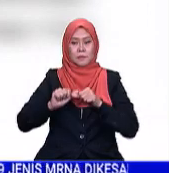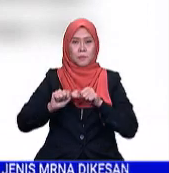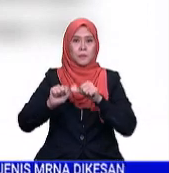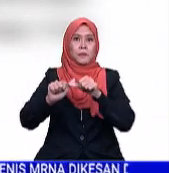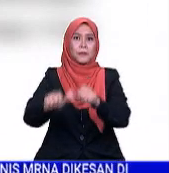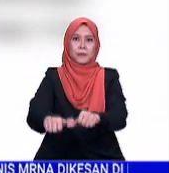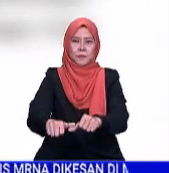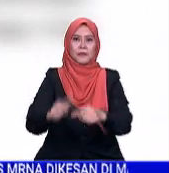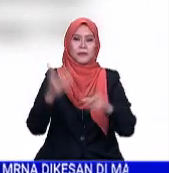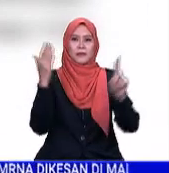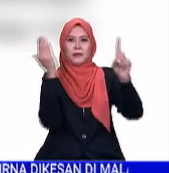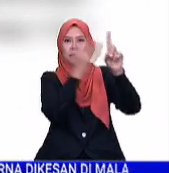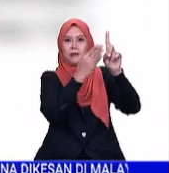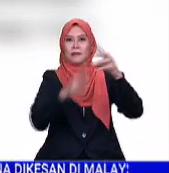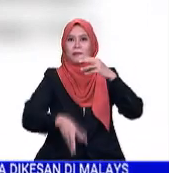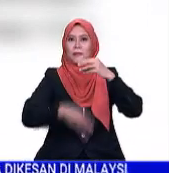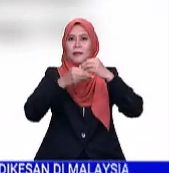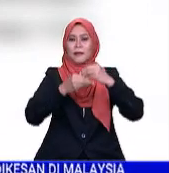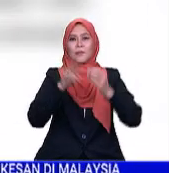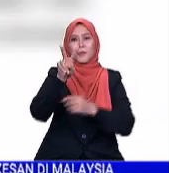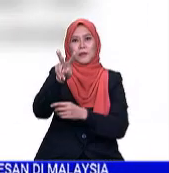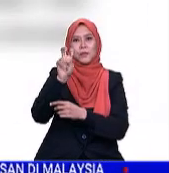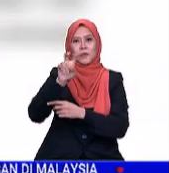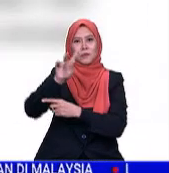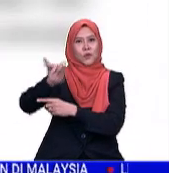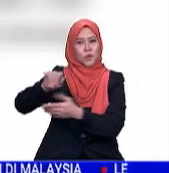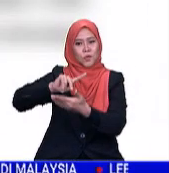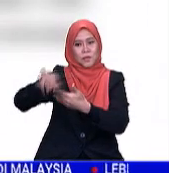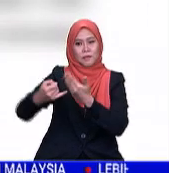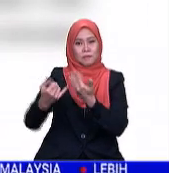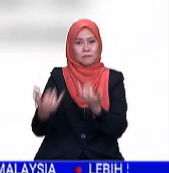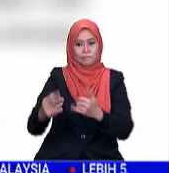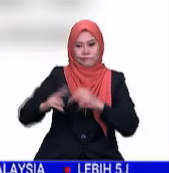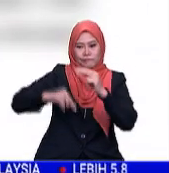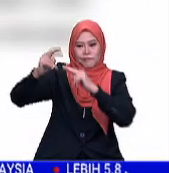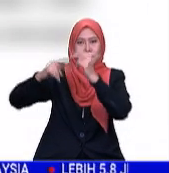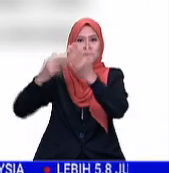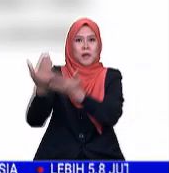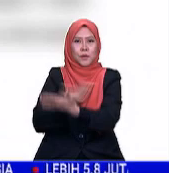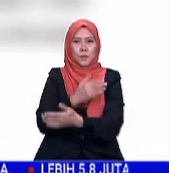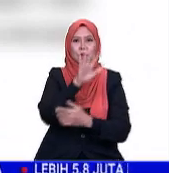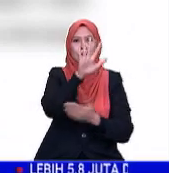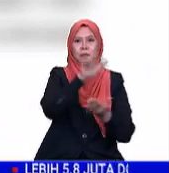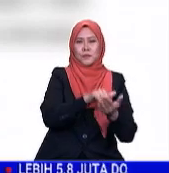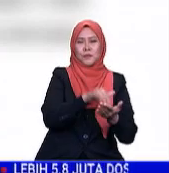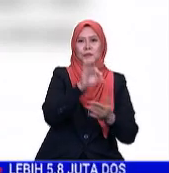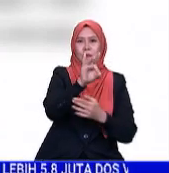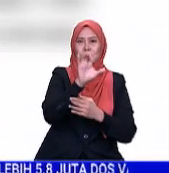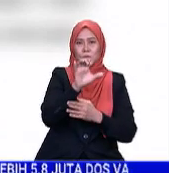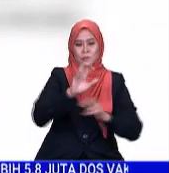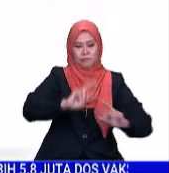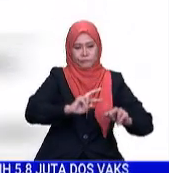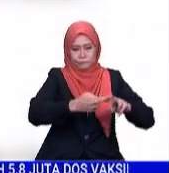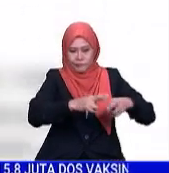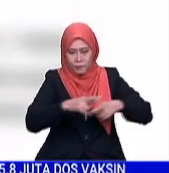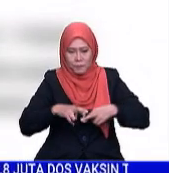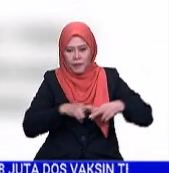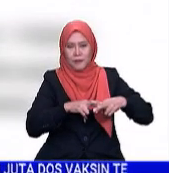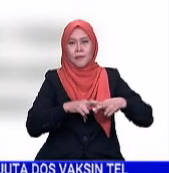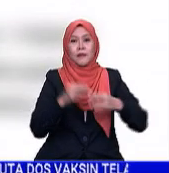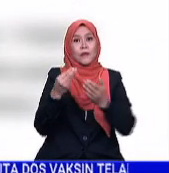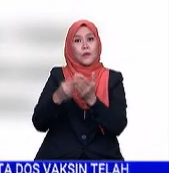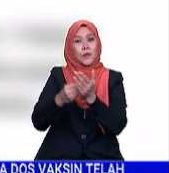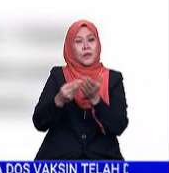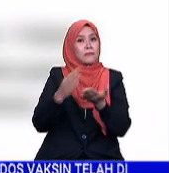dilaksanakan dengan sasaran tembahan sebanyak 200 projek bina baharu dan 5,800 projek baik pulih, melibatkan